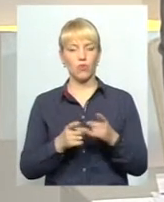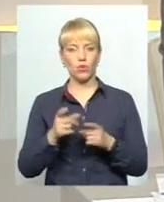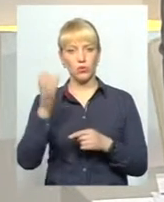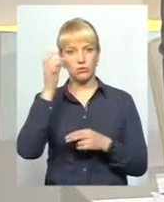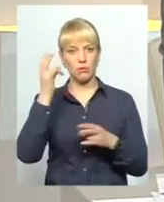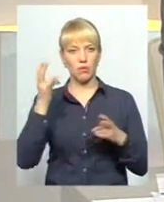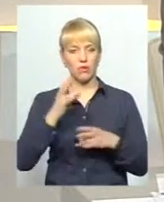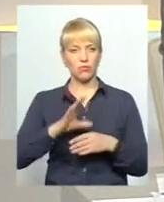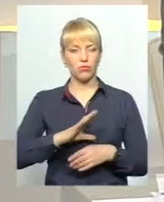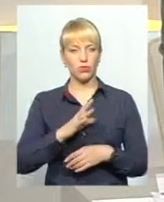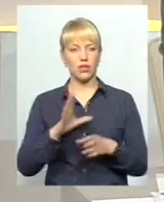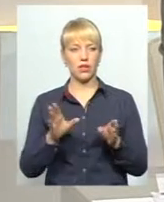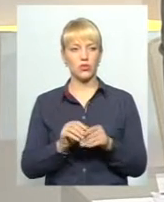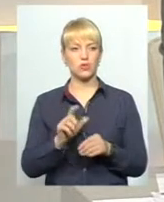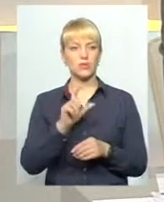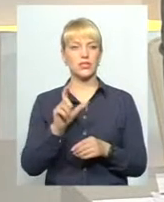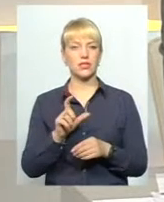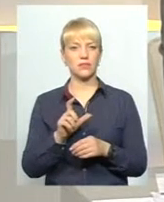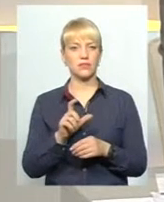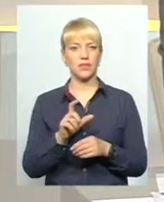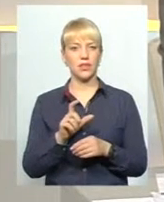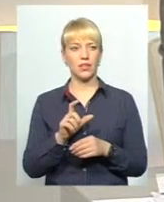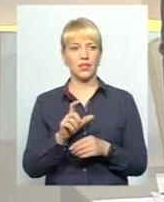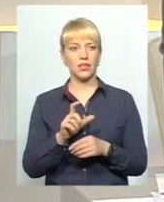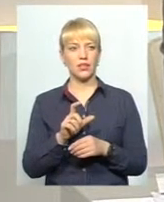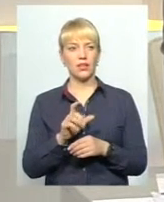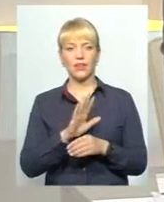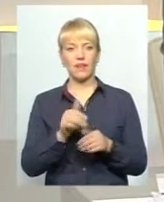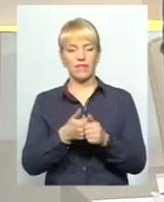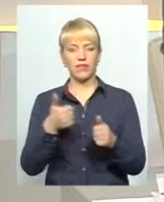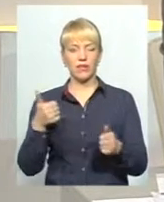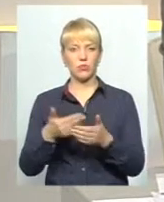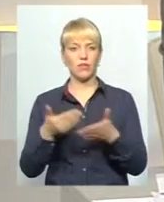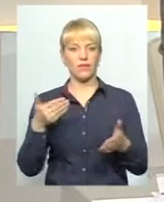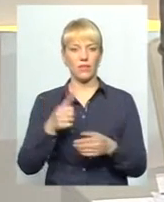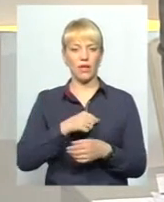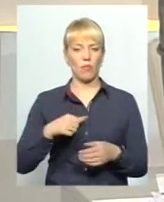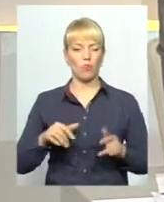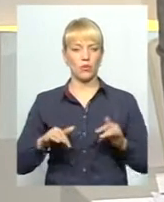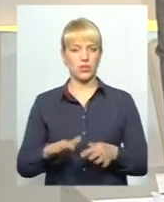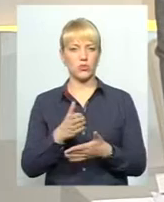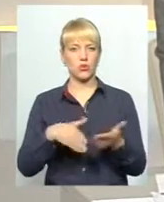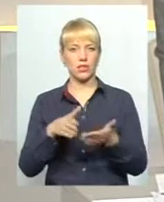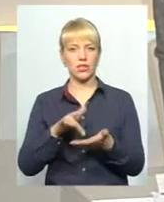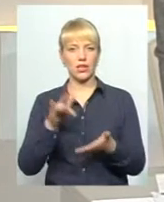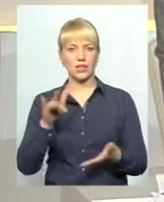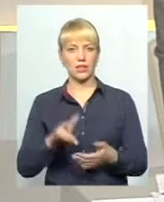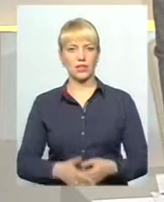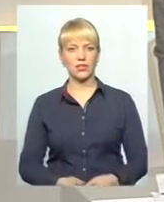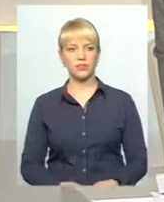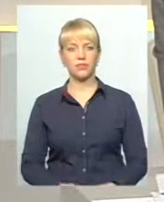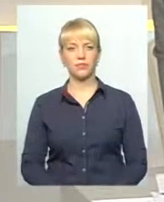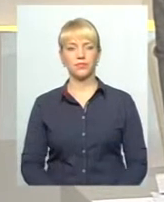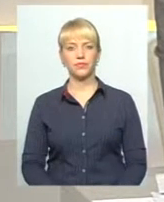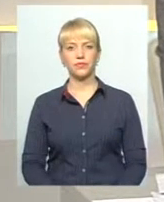відбуватися разом із, не відірвано від самого процесу децентралізації основної реформи.